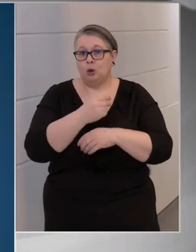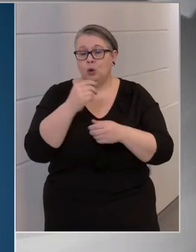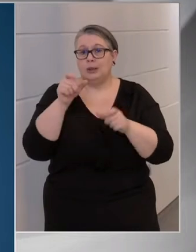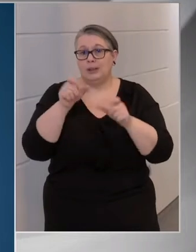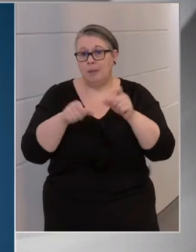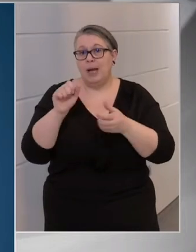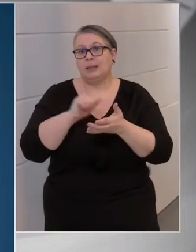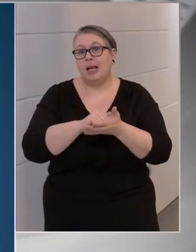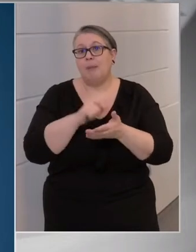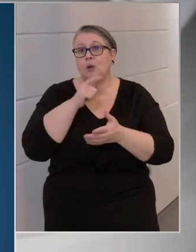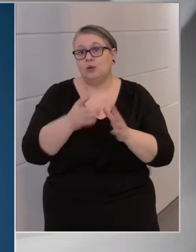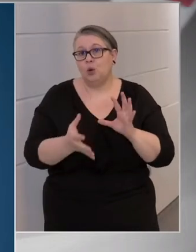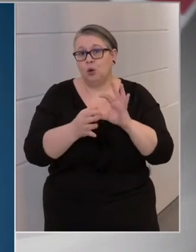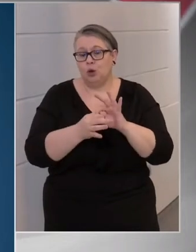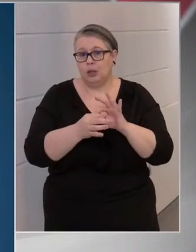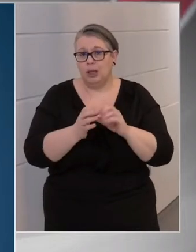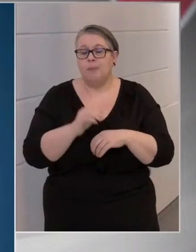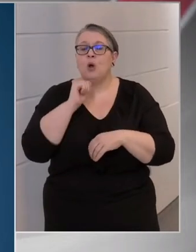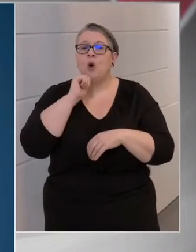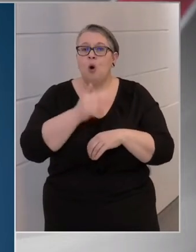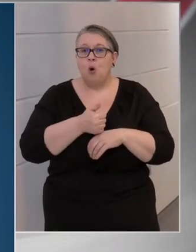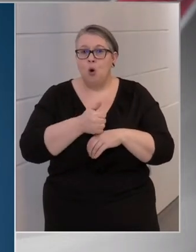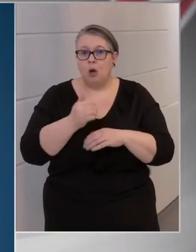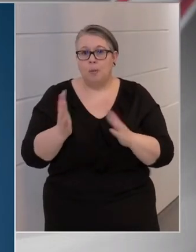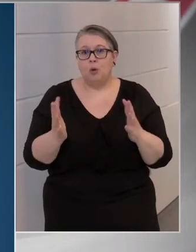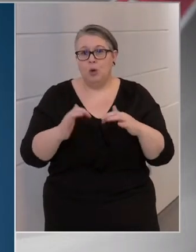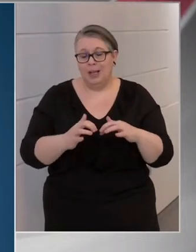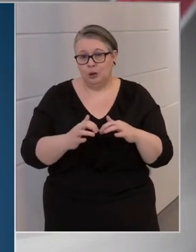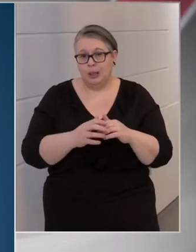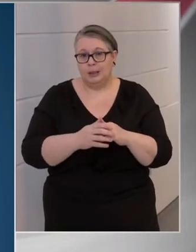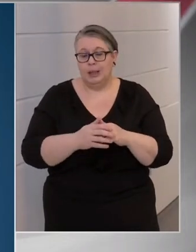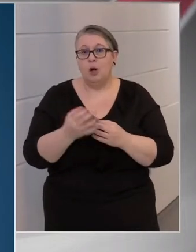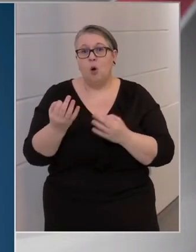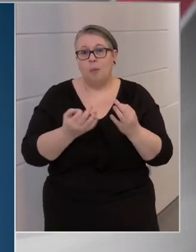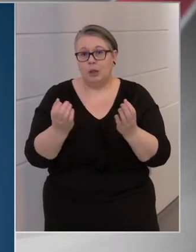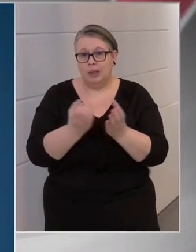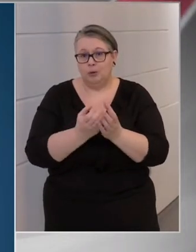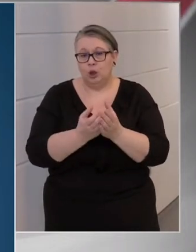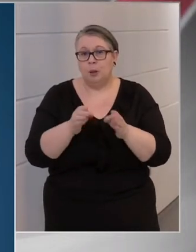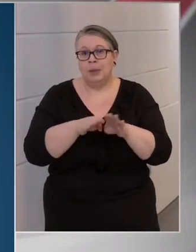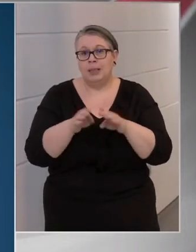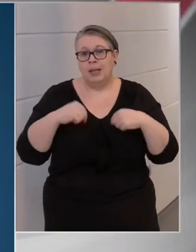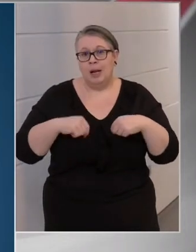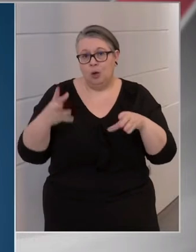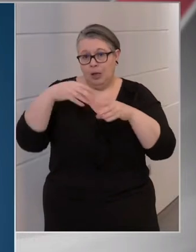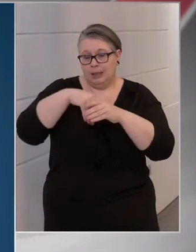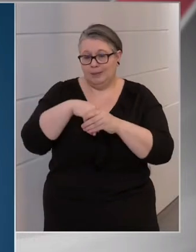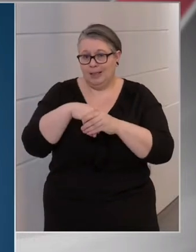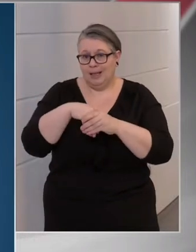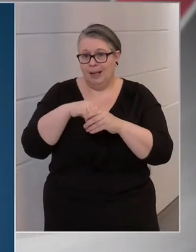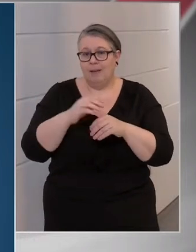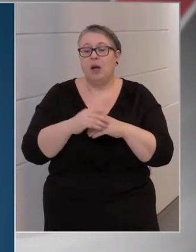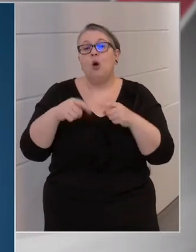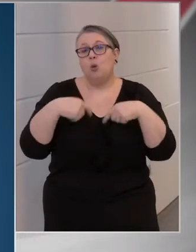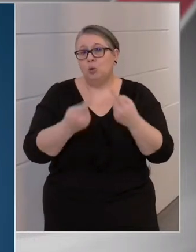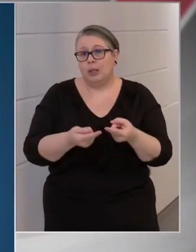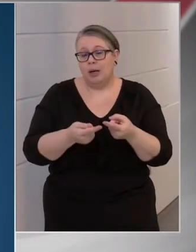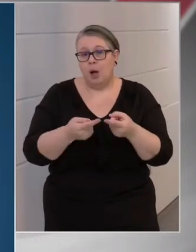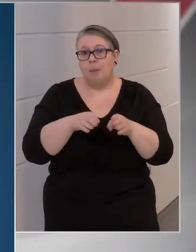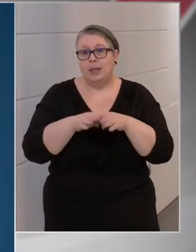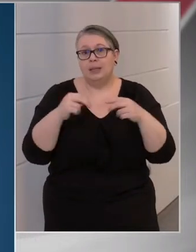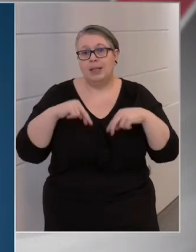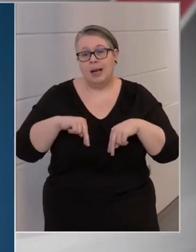számához fogjuk kötni. Holnap ülésezik az operatív törzs a miniszterelnök részvételével, ezt követően a